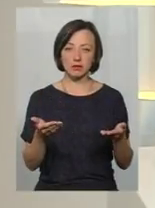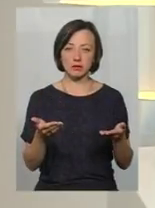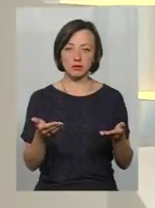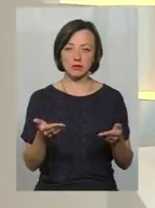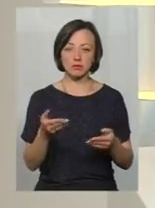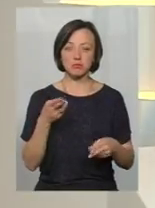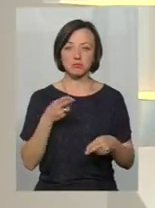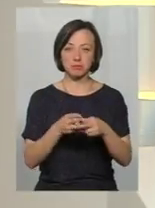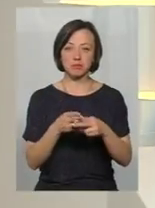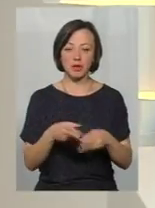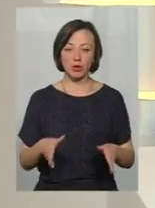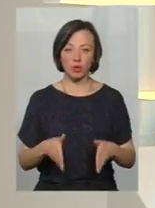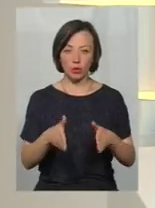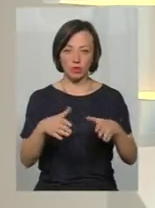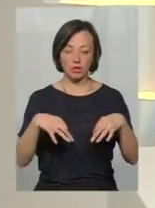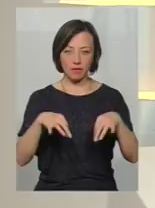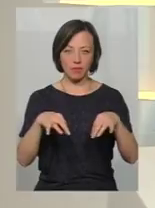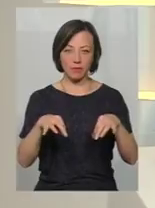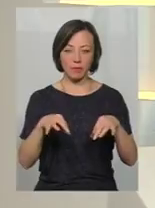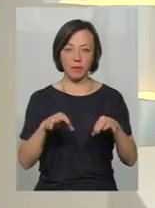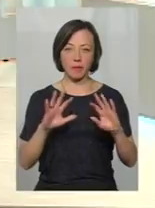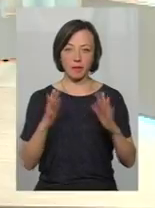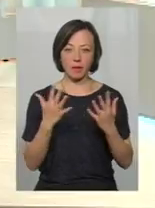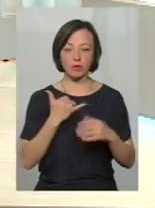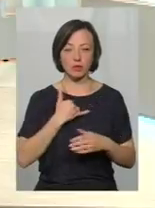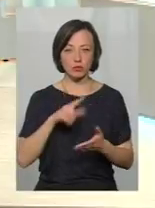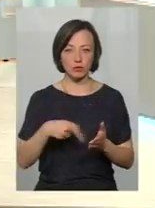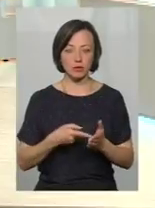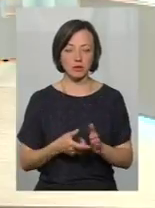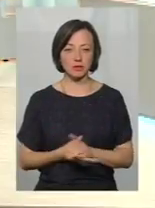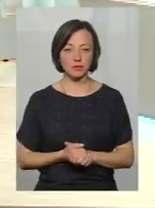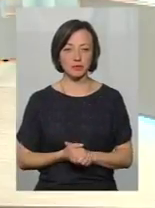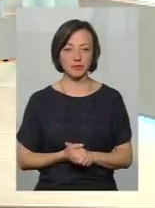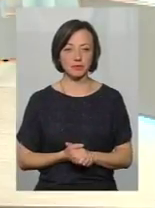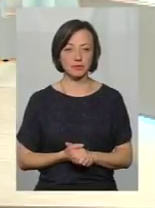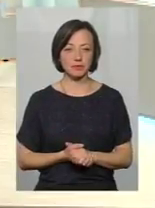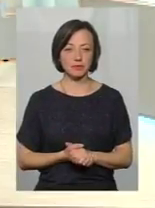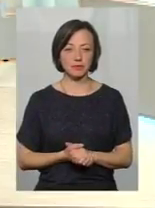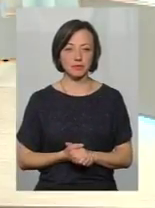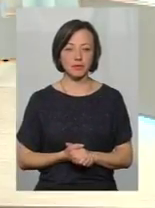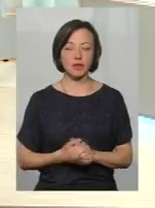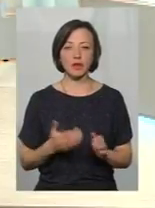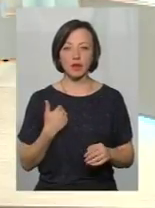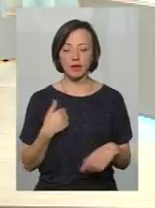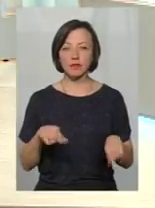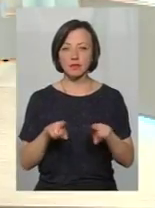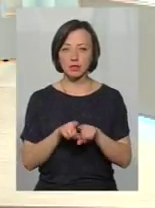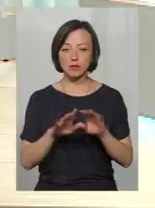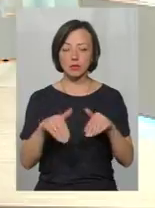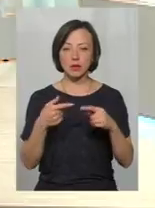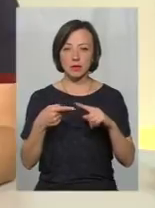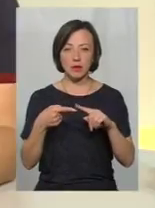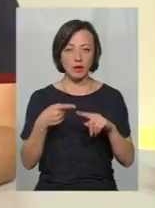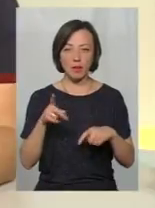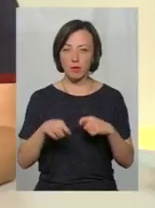попередити дорожні транспортні пригоди, в нашому місті дали одним і іншим. Я все ж таки хочу прокондувати, перше зустрати,